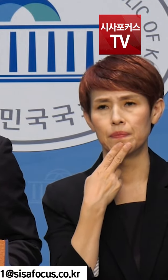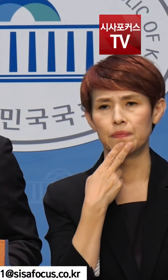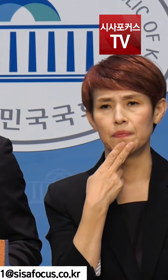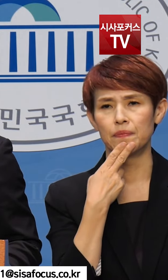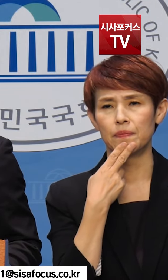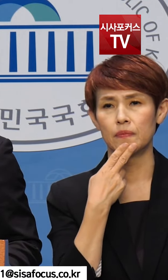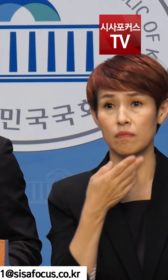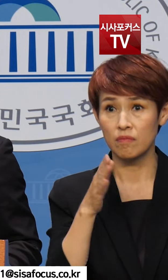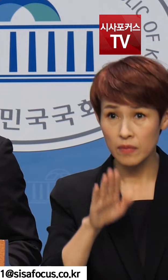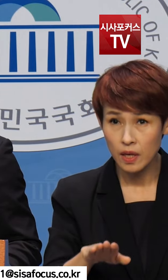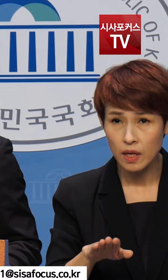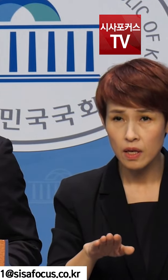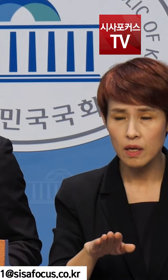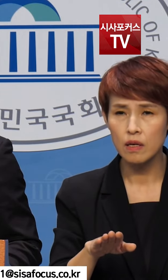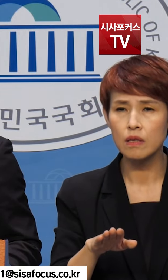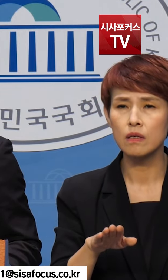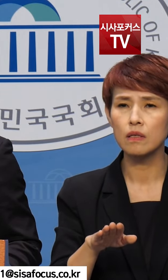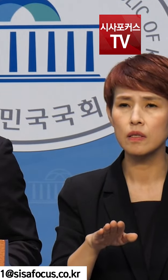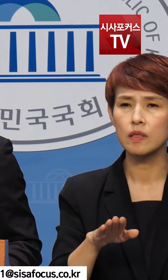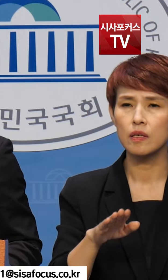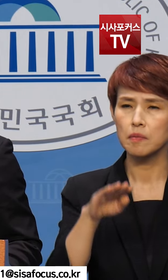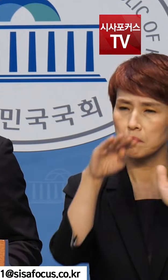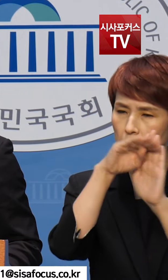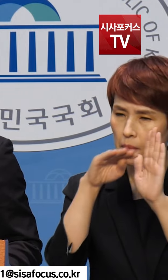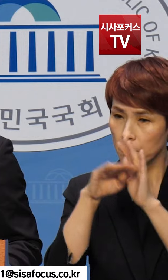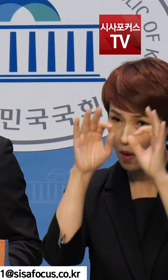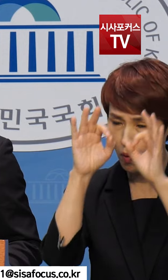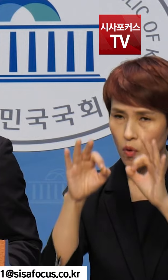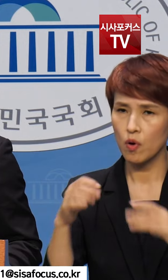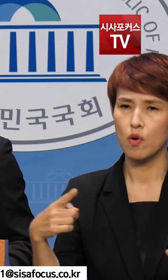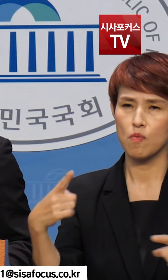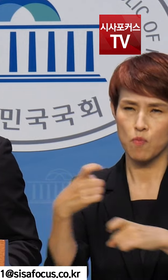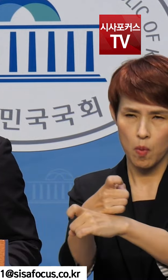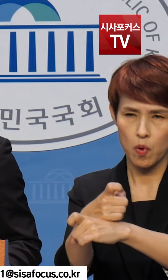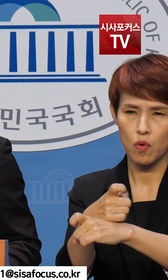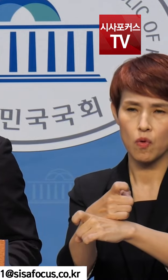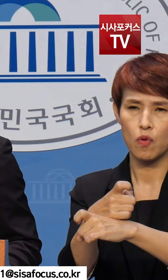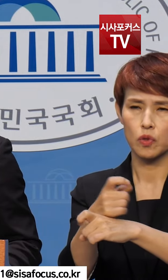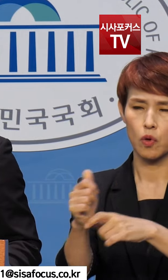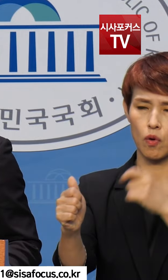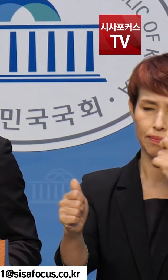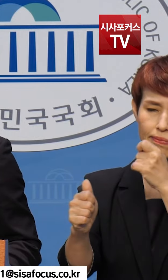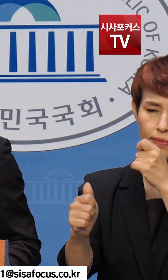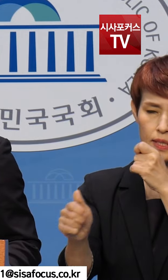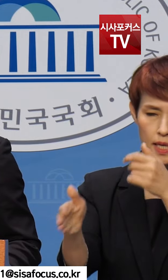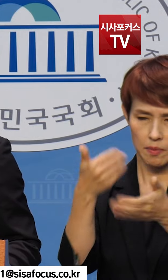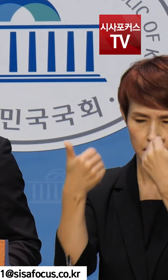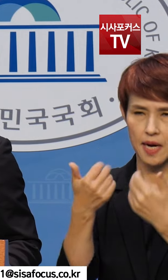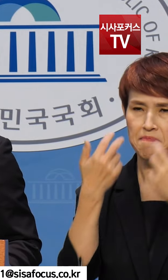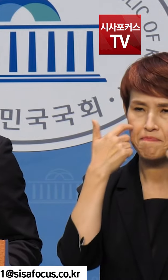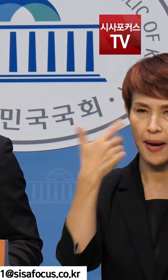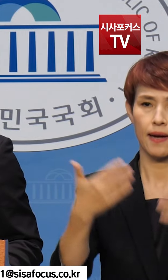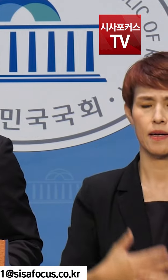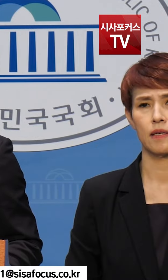취합된 처분 요구들을 보면 보복감사 표적감사가 명백해 보입니다.